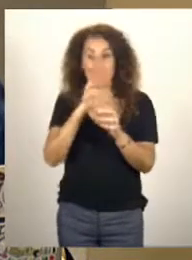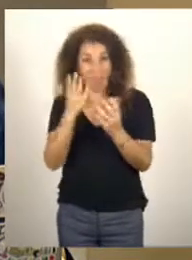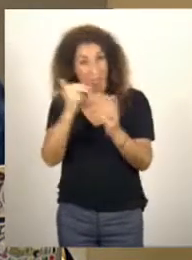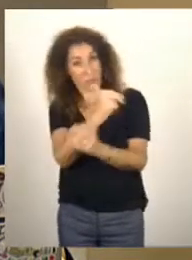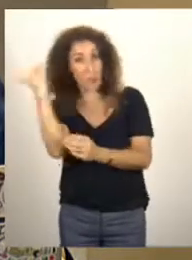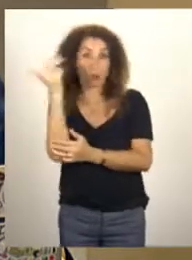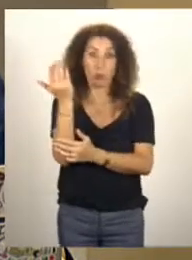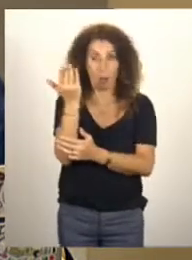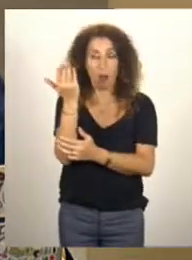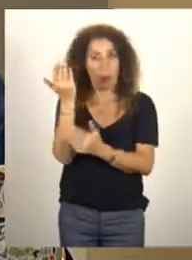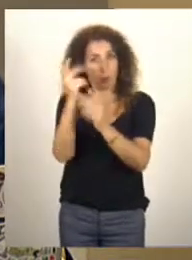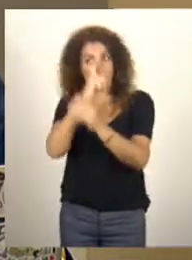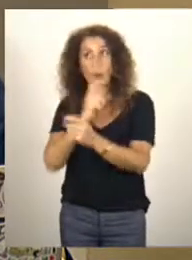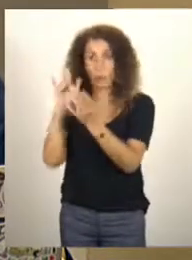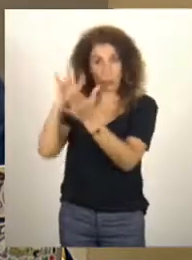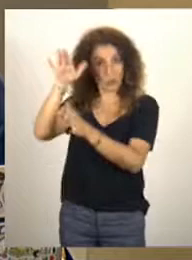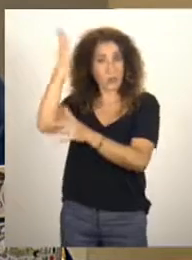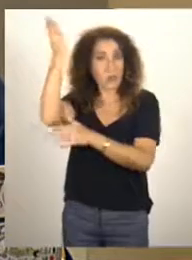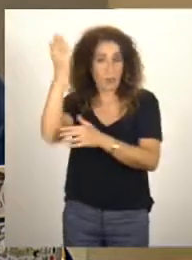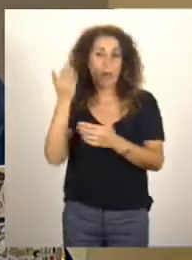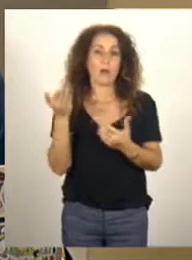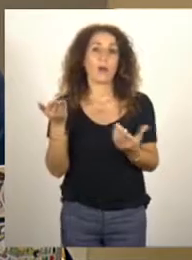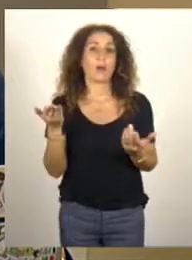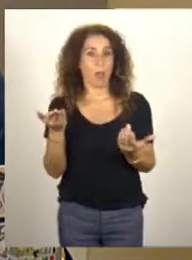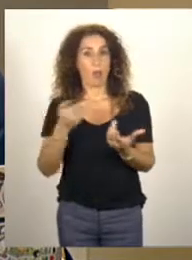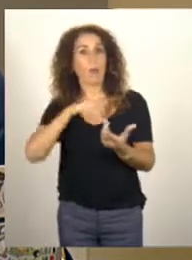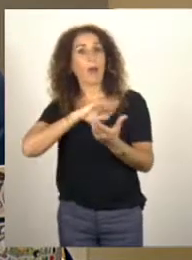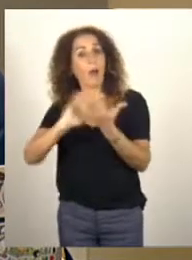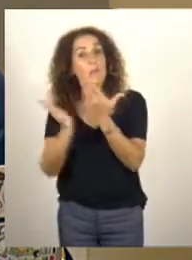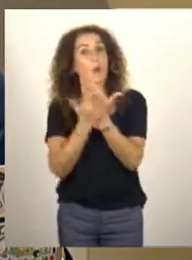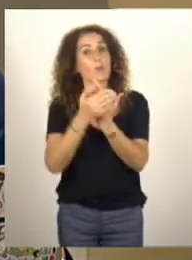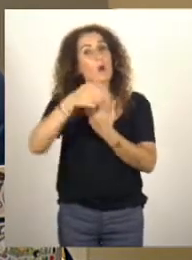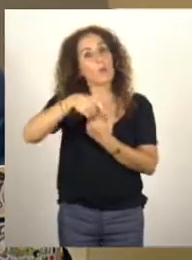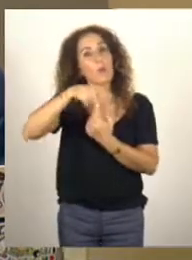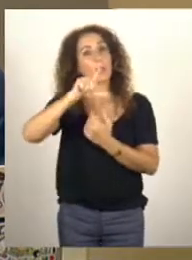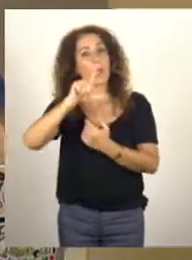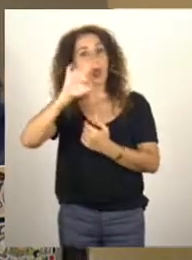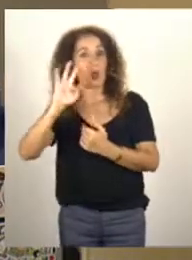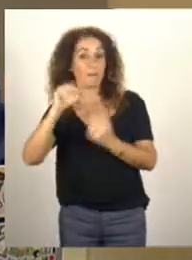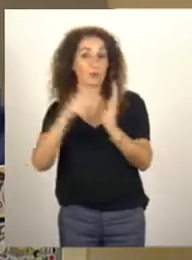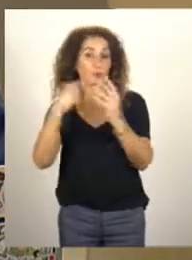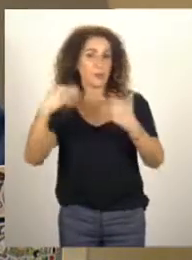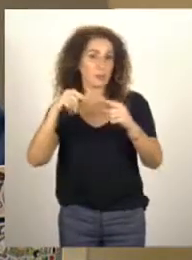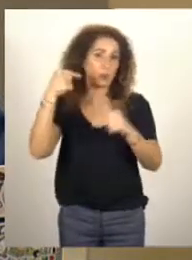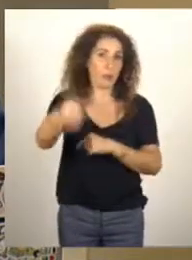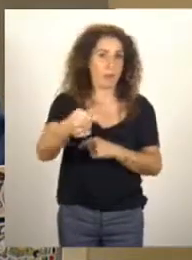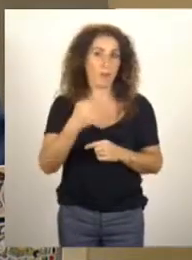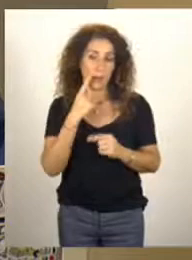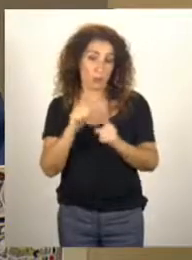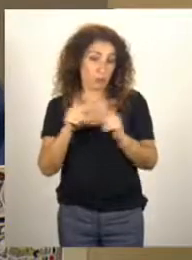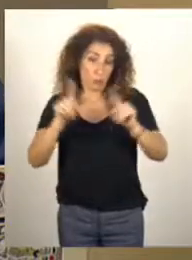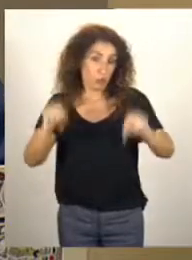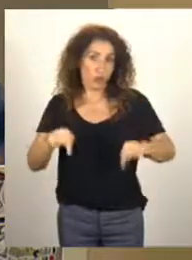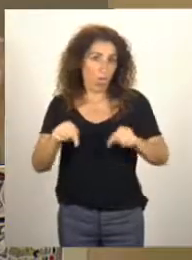serait fait à travers un amendement au PLF 2019. Donc une ligne budgétaire qui